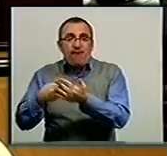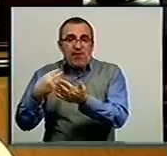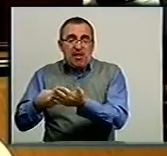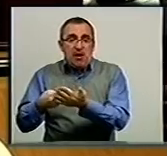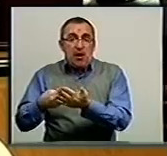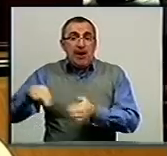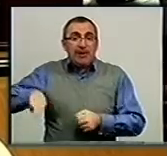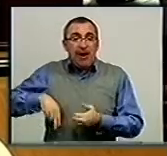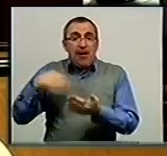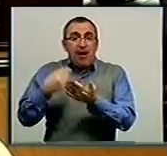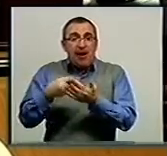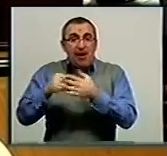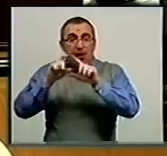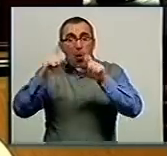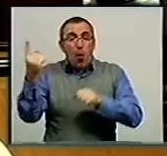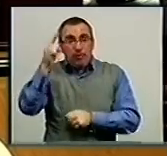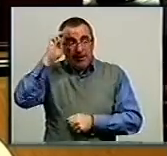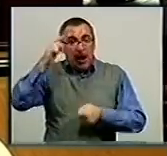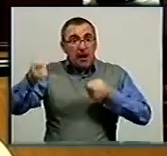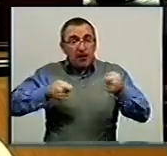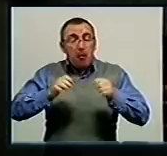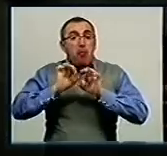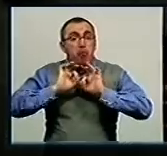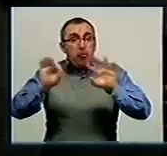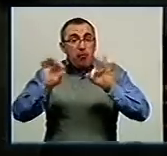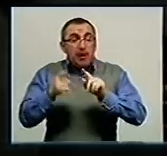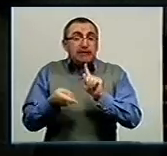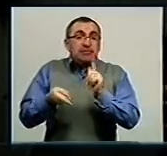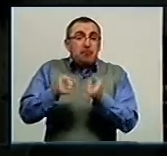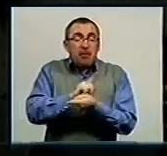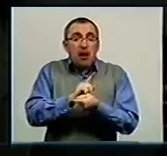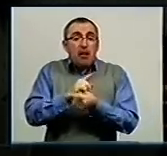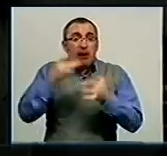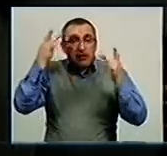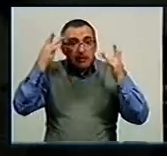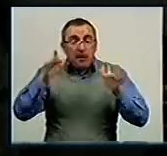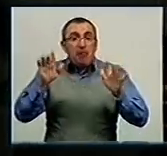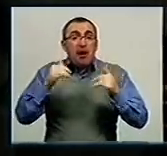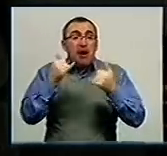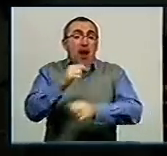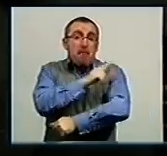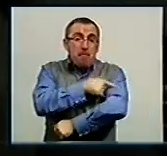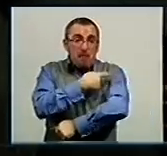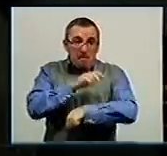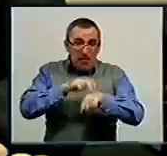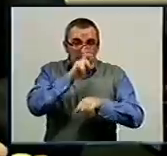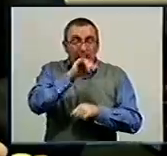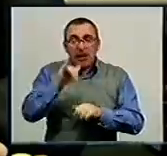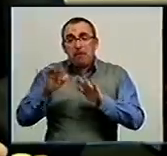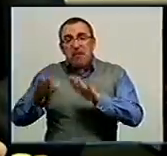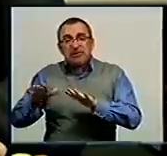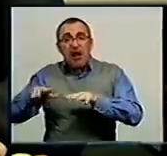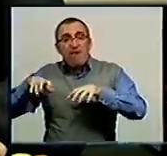Директор фінансового департаменту облдержадміністрації пояснює, що зміни стали несподіванкою як для медиків, так і для місцевої влади.